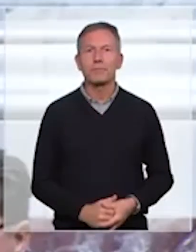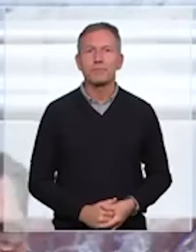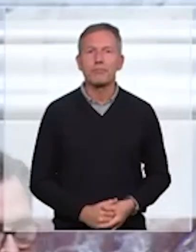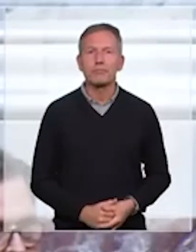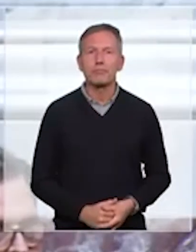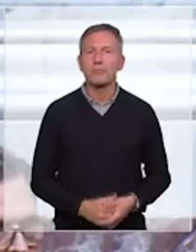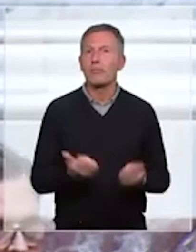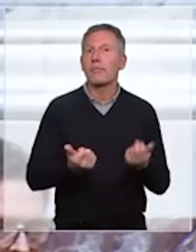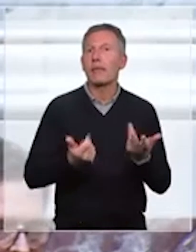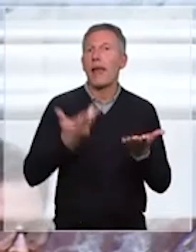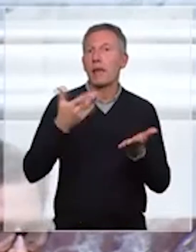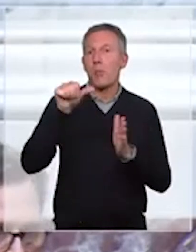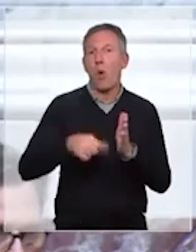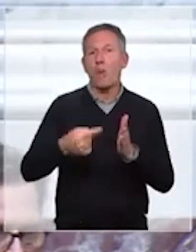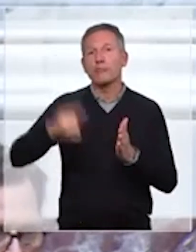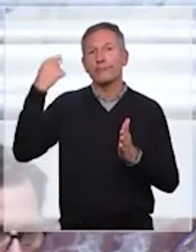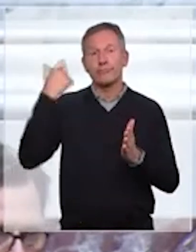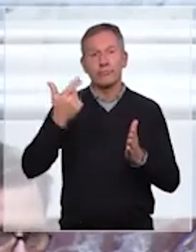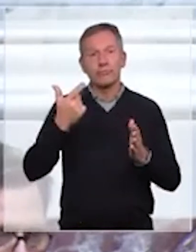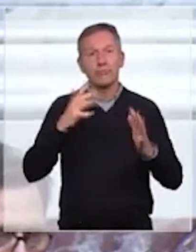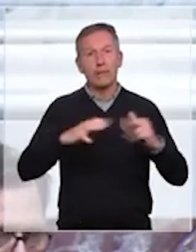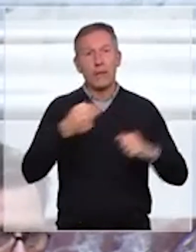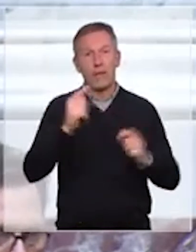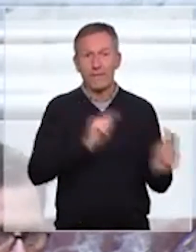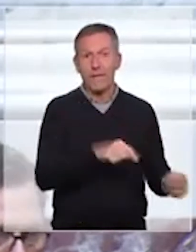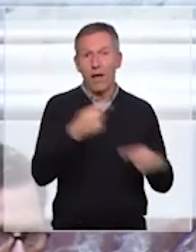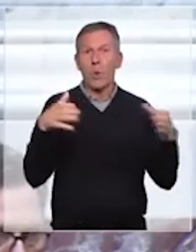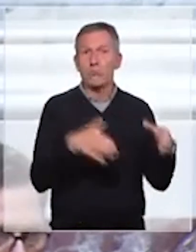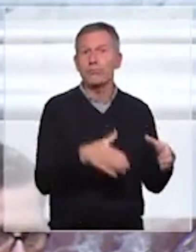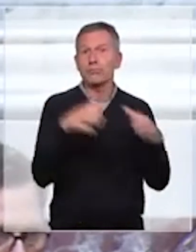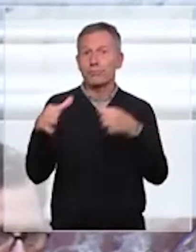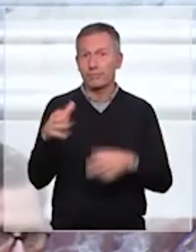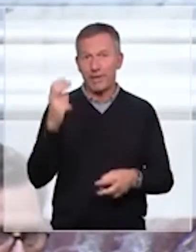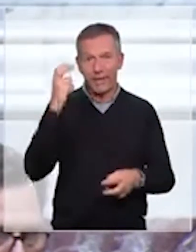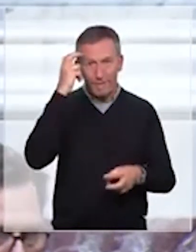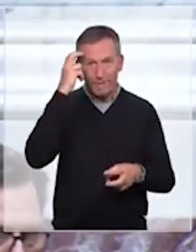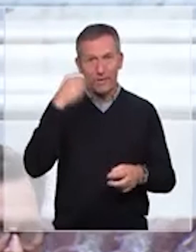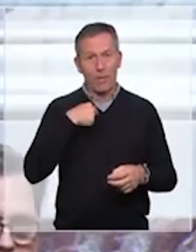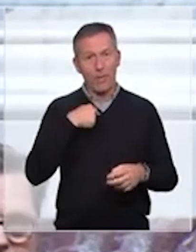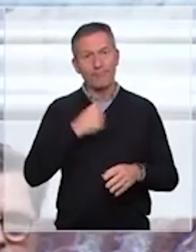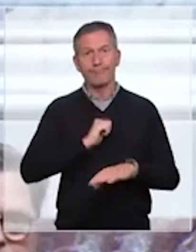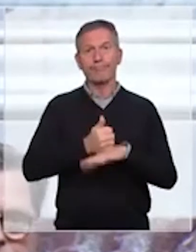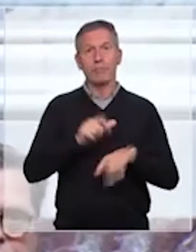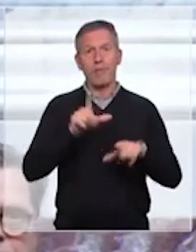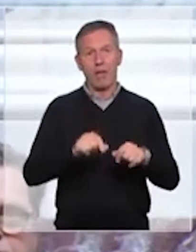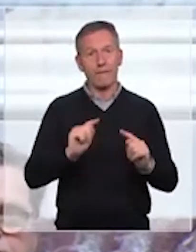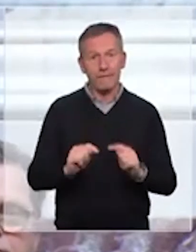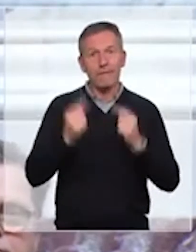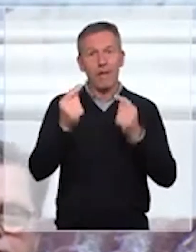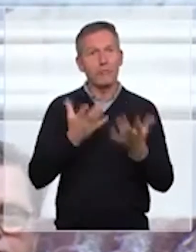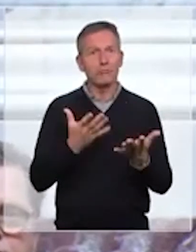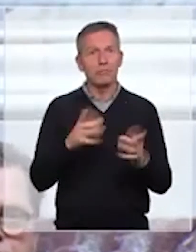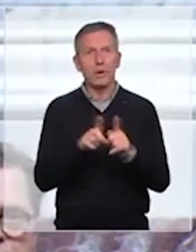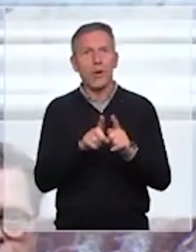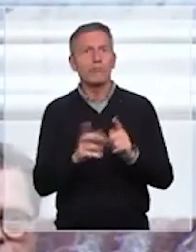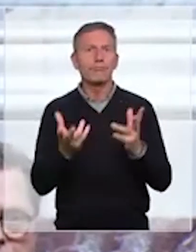Il y a quelques mois, une délégation de l'Assemblée nationale s'est rendue à Kiev. J'étais à sa tête, et nous sommes allés